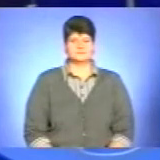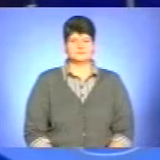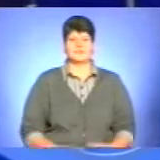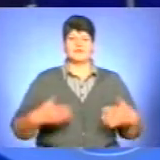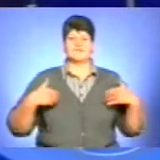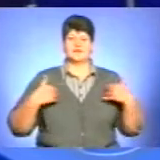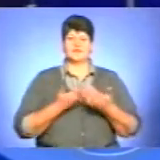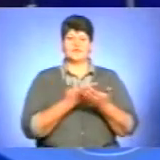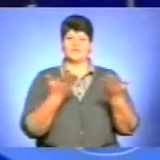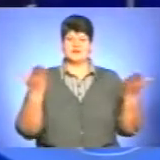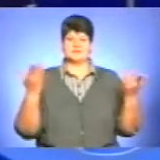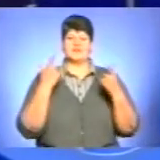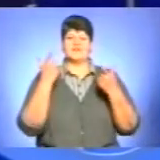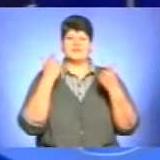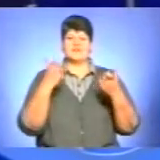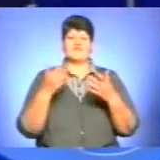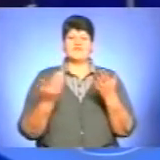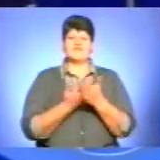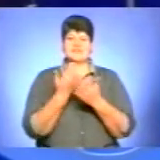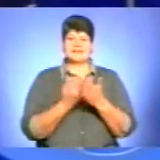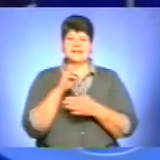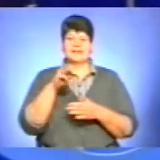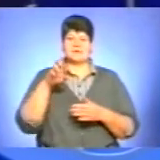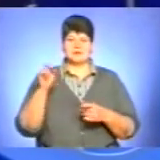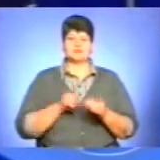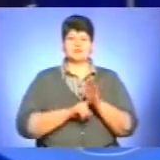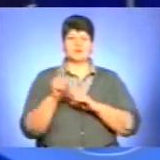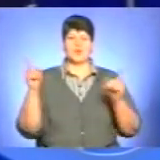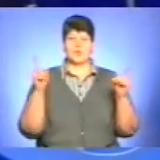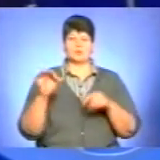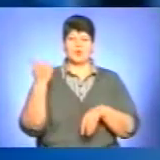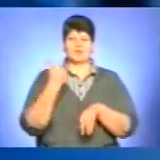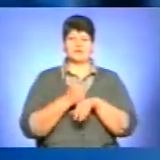Вітаю вас в ефірі Вісті ТТБ. Спочатку коротко про головні події.